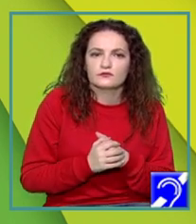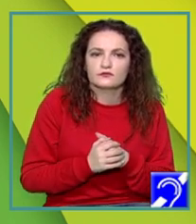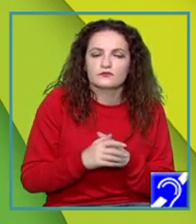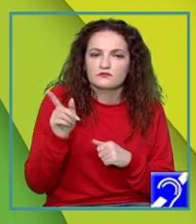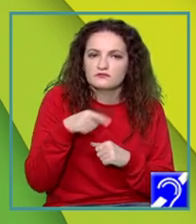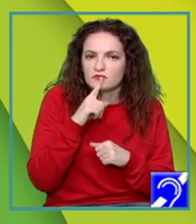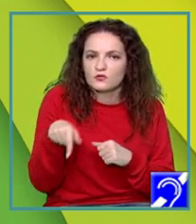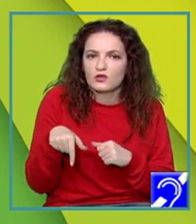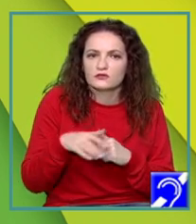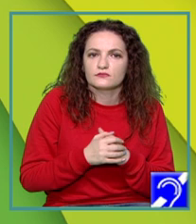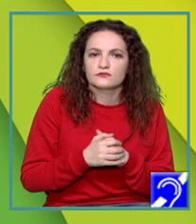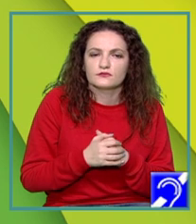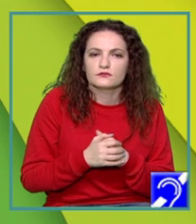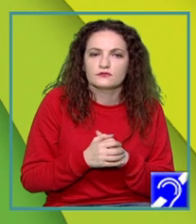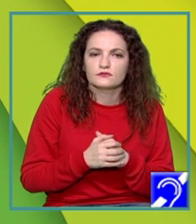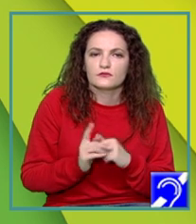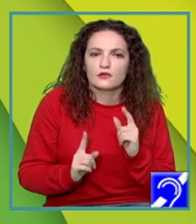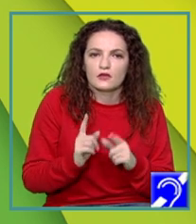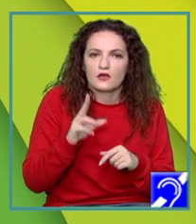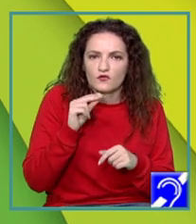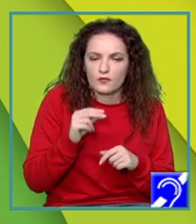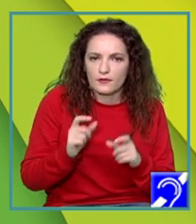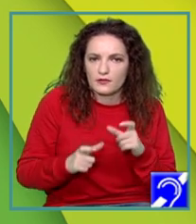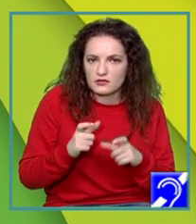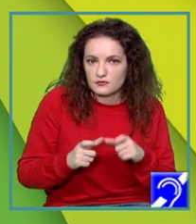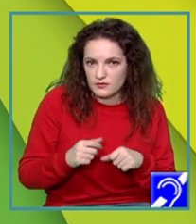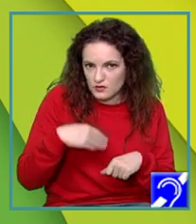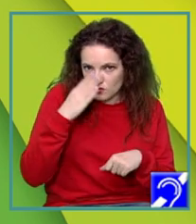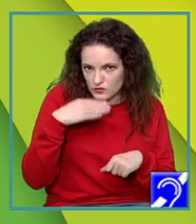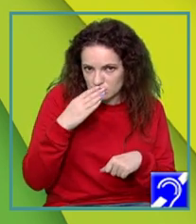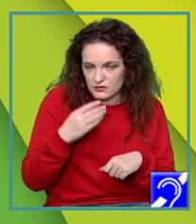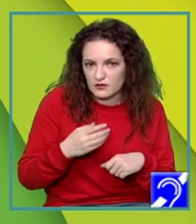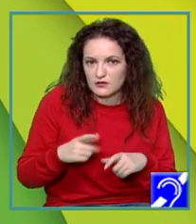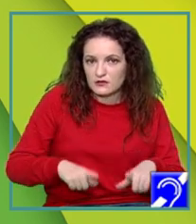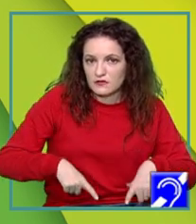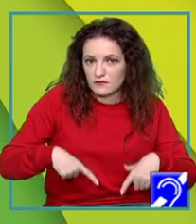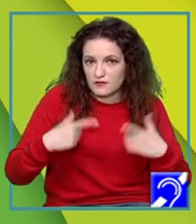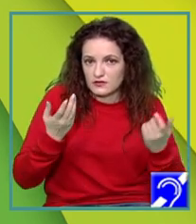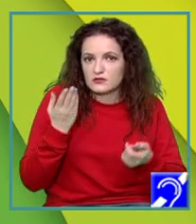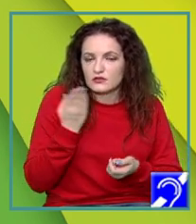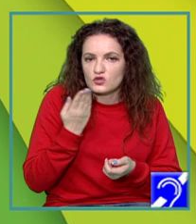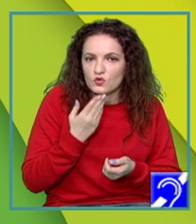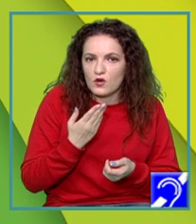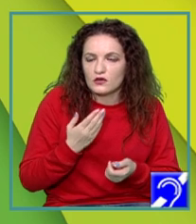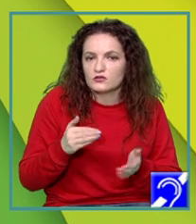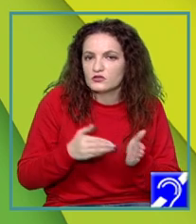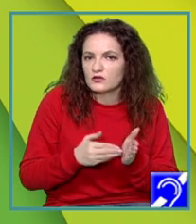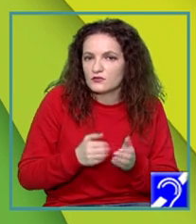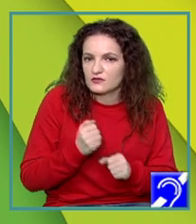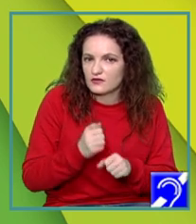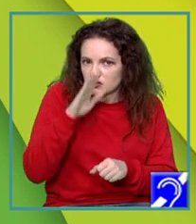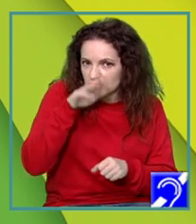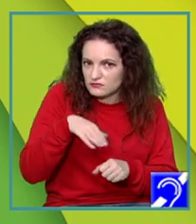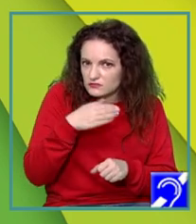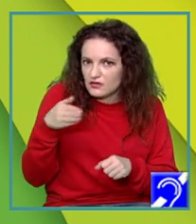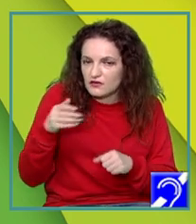Dacă ar fi să vorbim despre o zi din viața voastră de școlar și ar trebui să facem această diagramă,